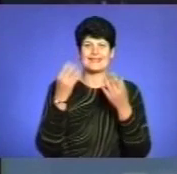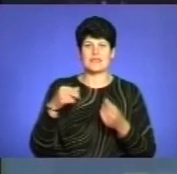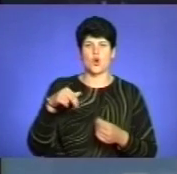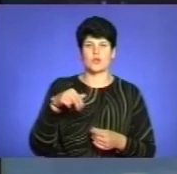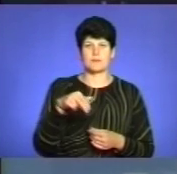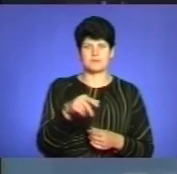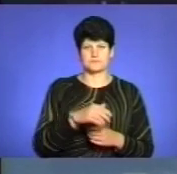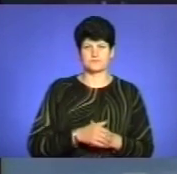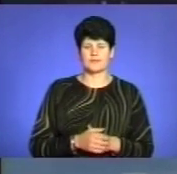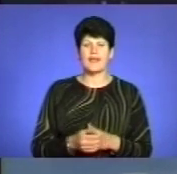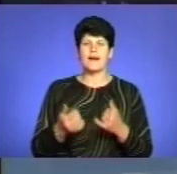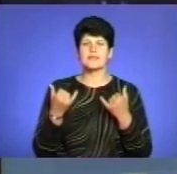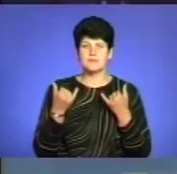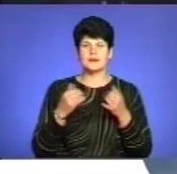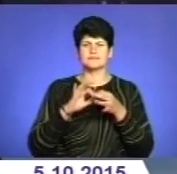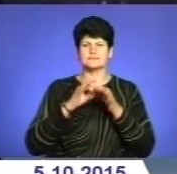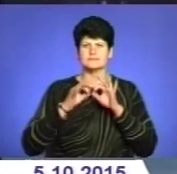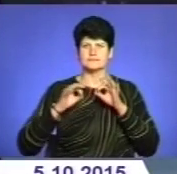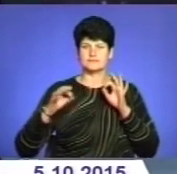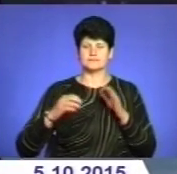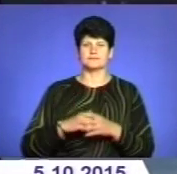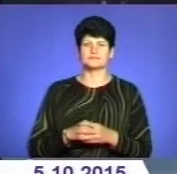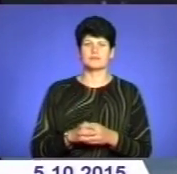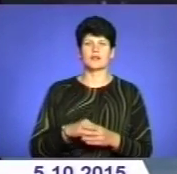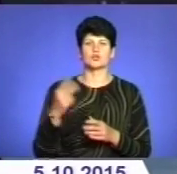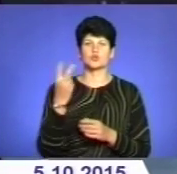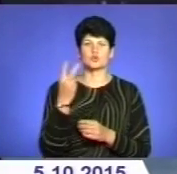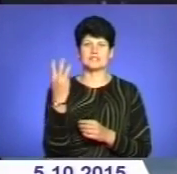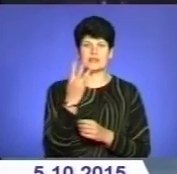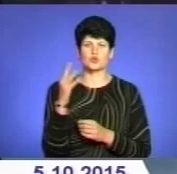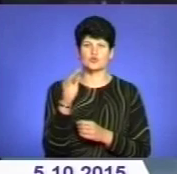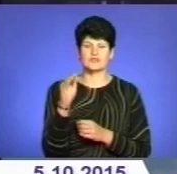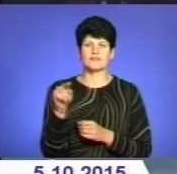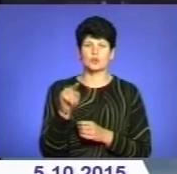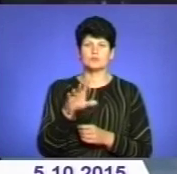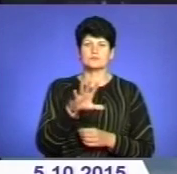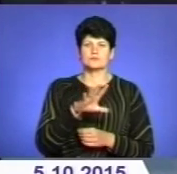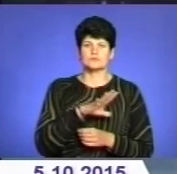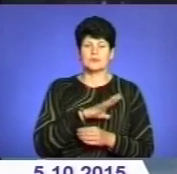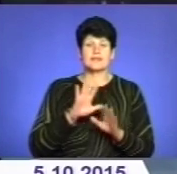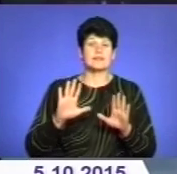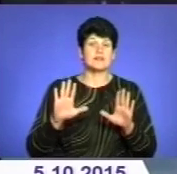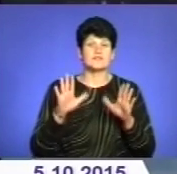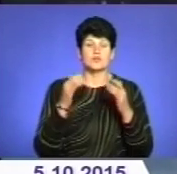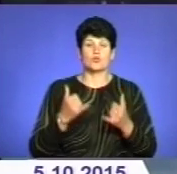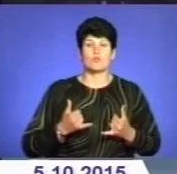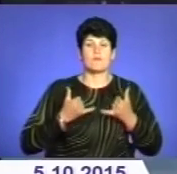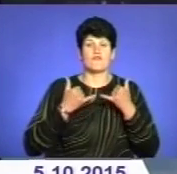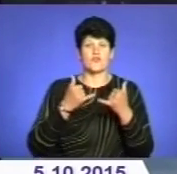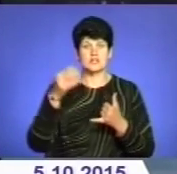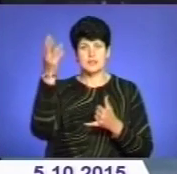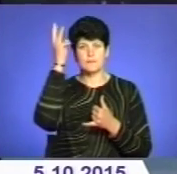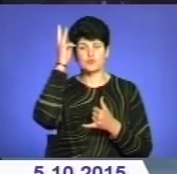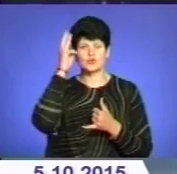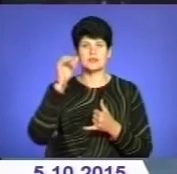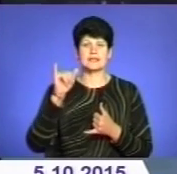А тепер детальніше про ці та інші події. 2-3 жовтня у Тернополі перебував надзвичайний і повноважний посол Ісламської